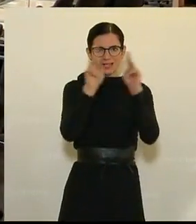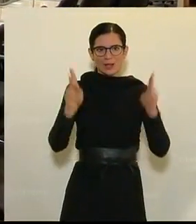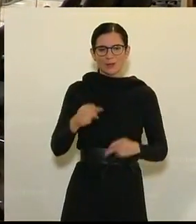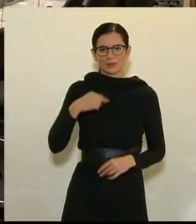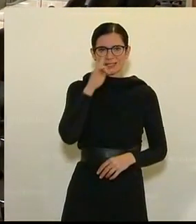nur verstärkt.